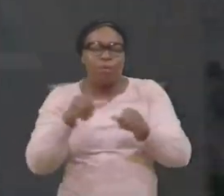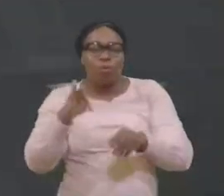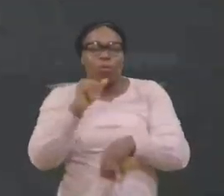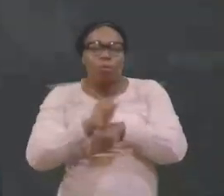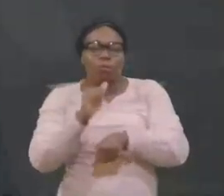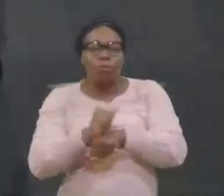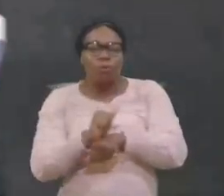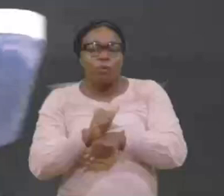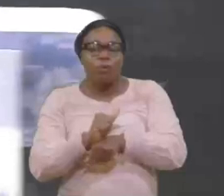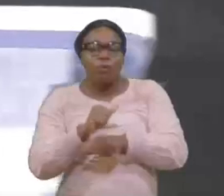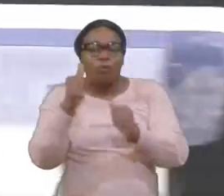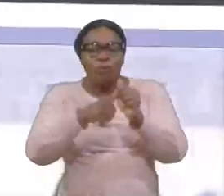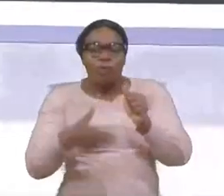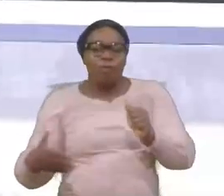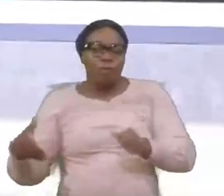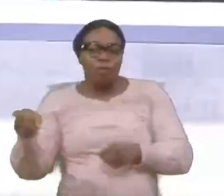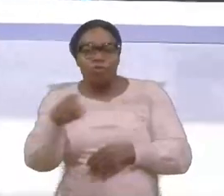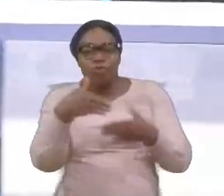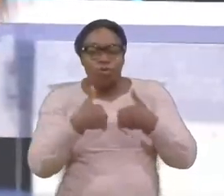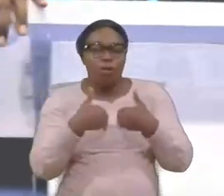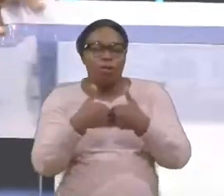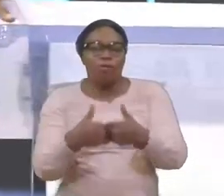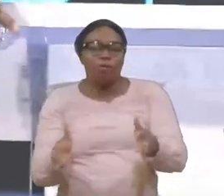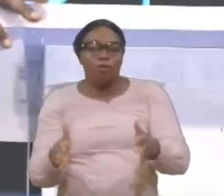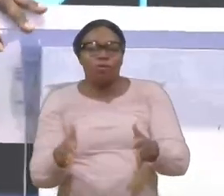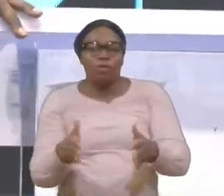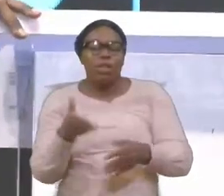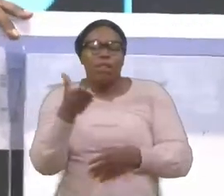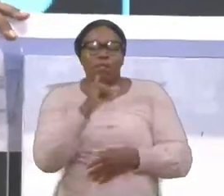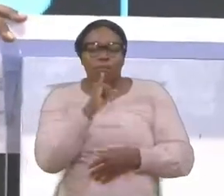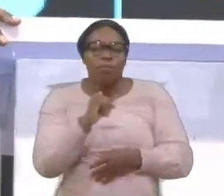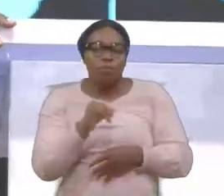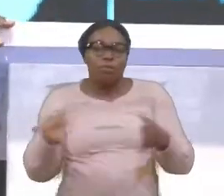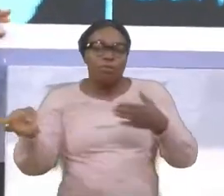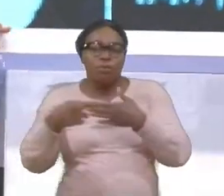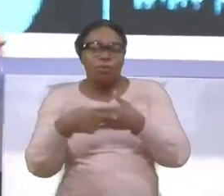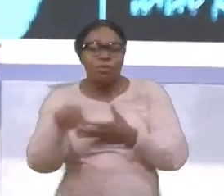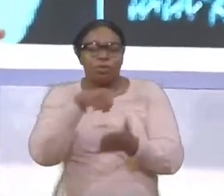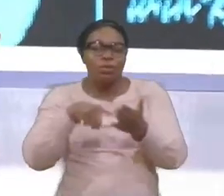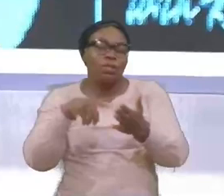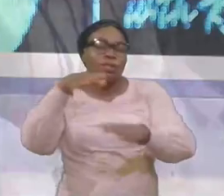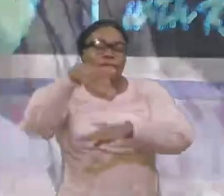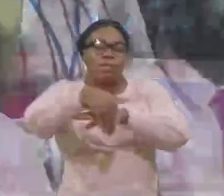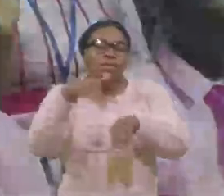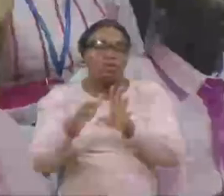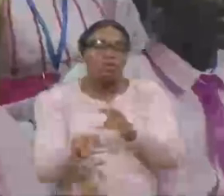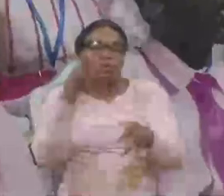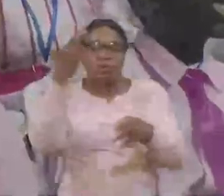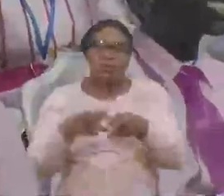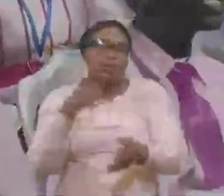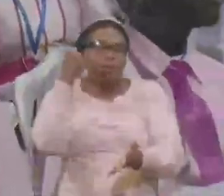domaine emploi tout ce que vous avez perdu il y aura la restauration ce soir au nom de